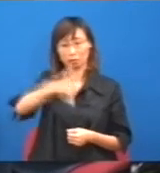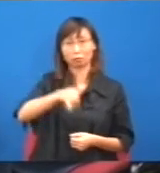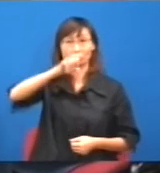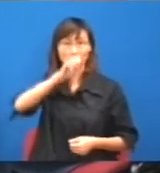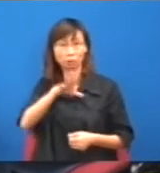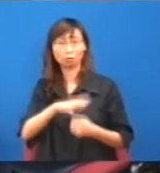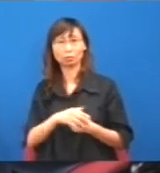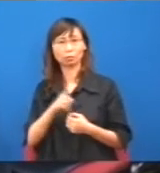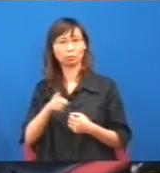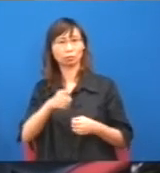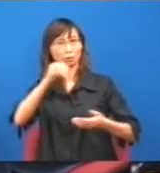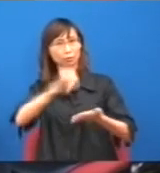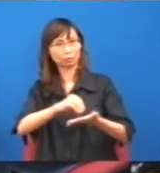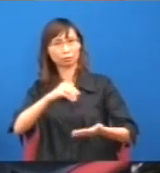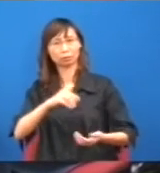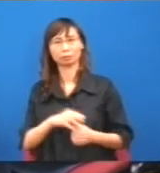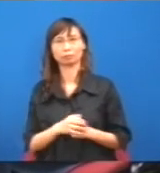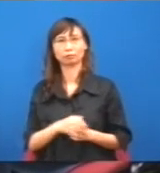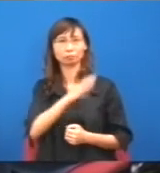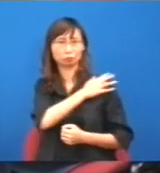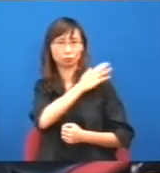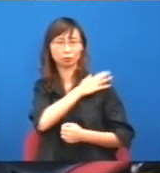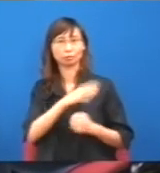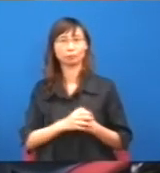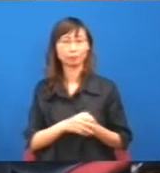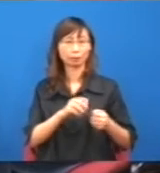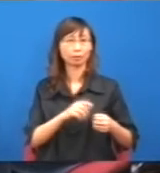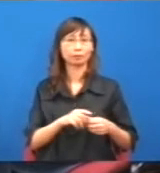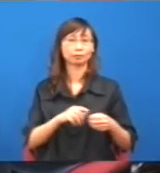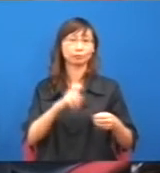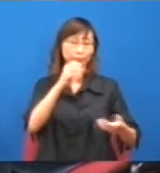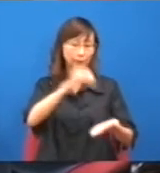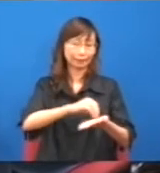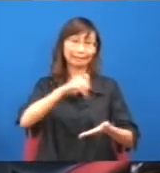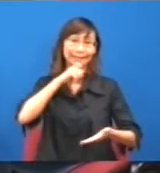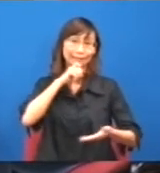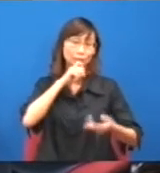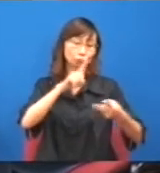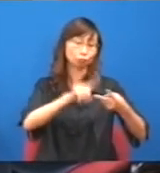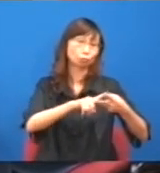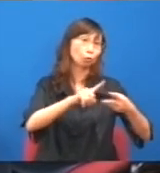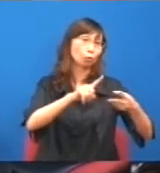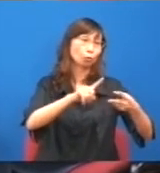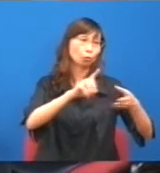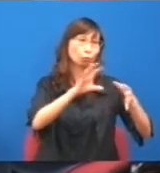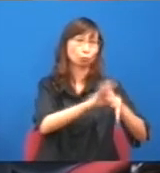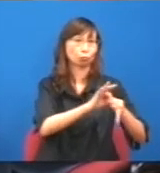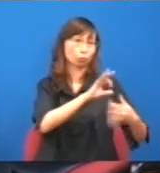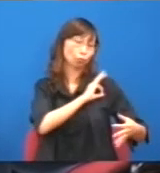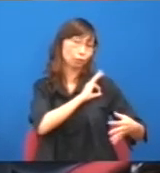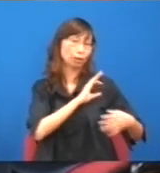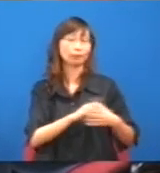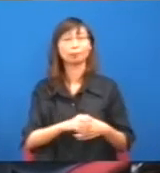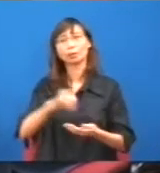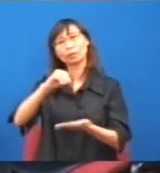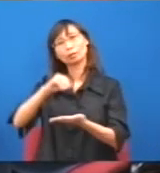這個,勞方委員會,就有,工聯會的人在裏,他死都押住,其實,決定這架構有幾個,